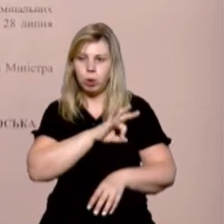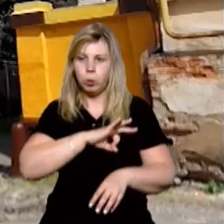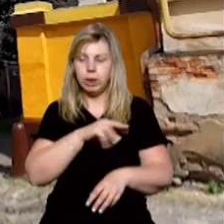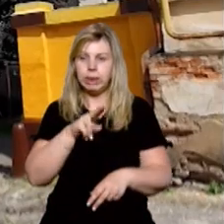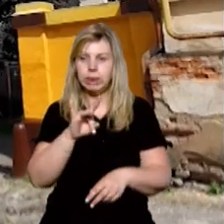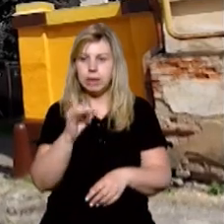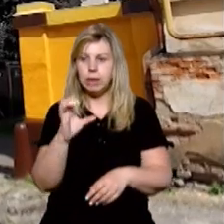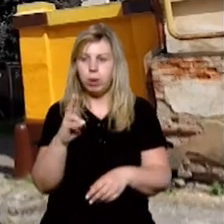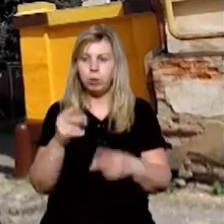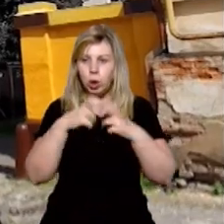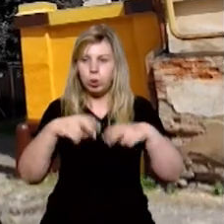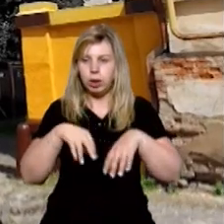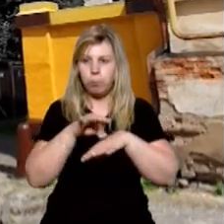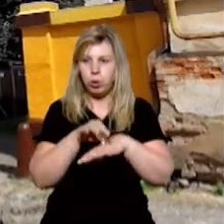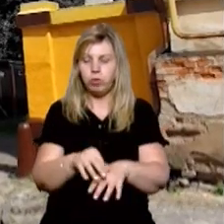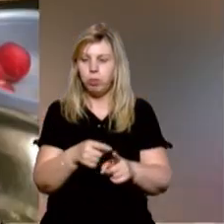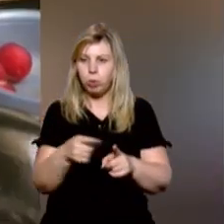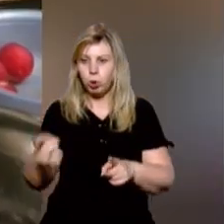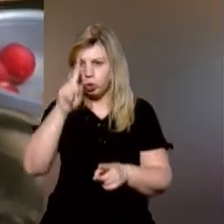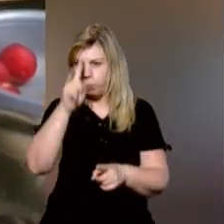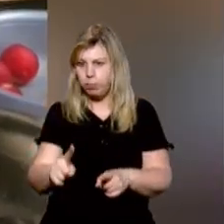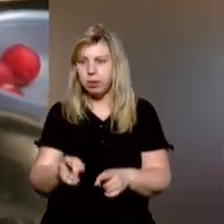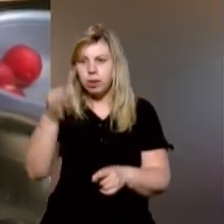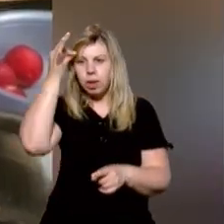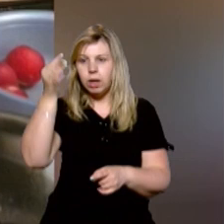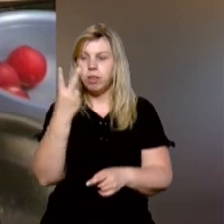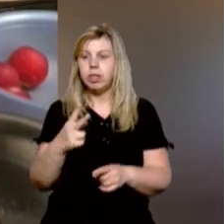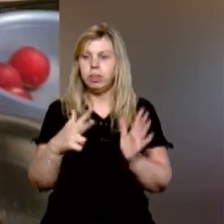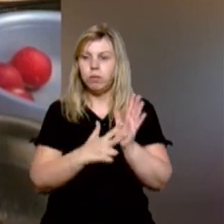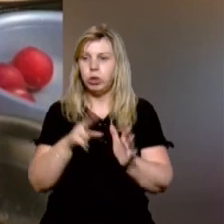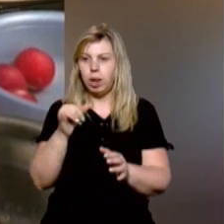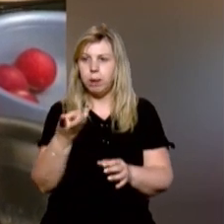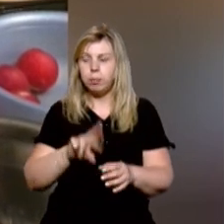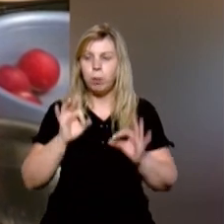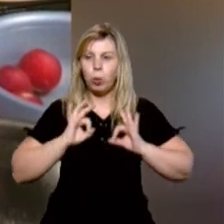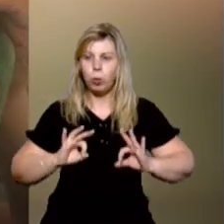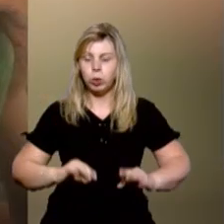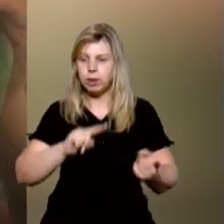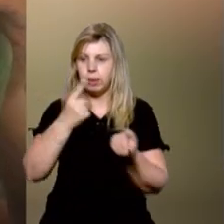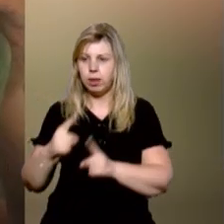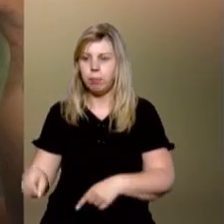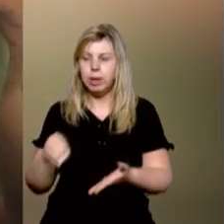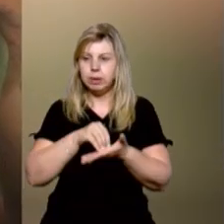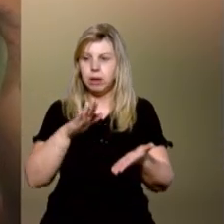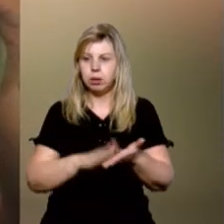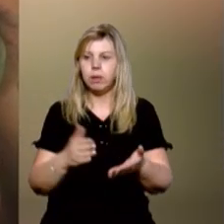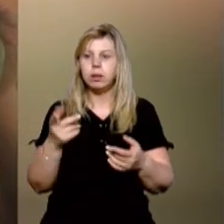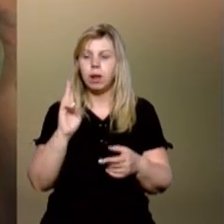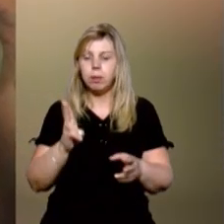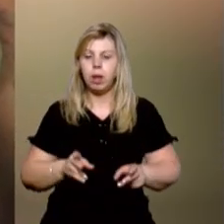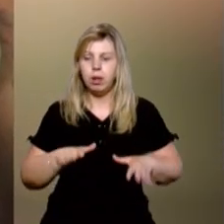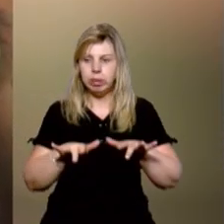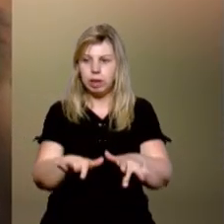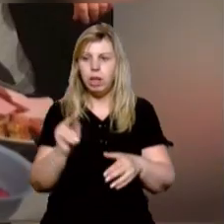Дениса Малюська, розслідування проводитимуть впродовж місяця. Нагадаємо, 28 липня прокуратура Закарпаття зареєструвала кримінальне